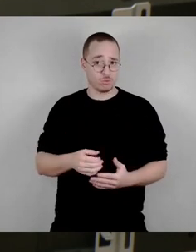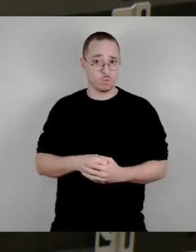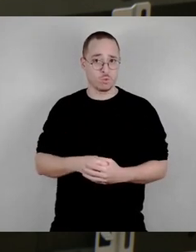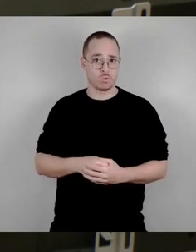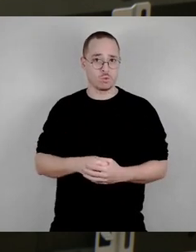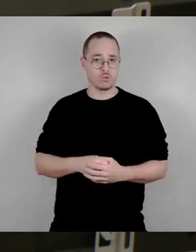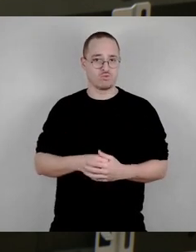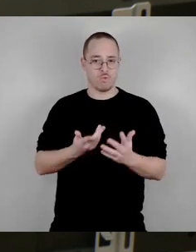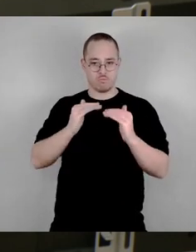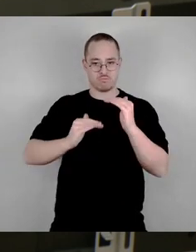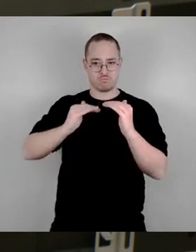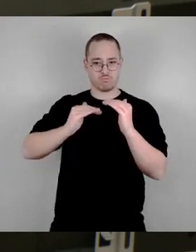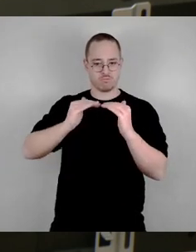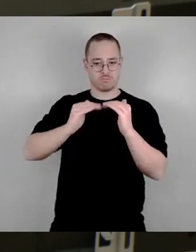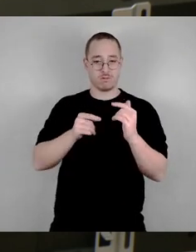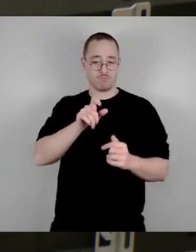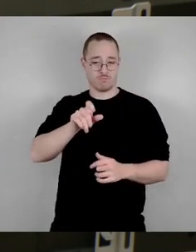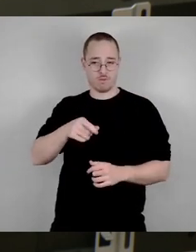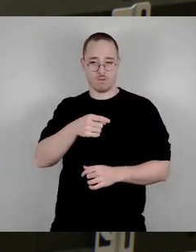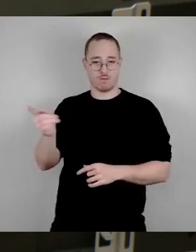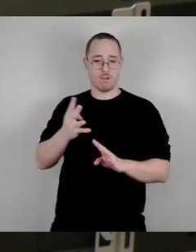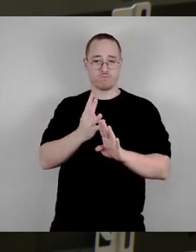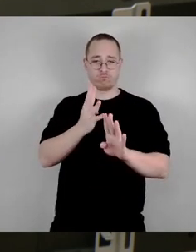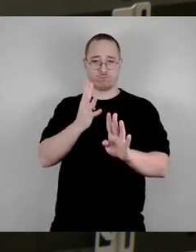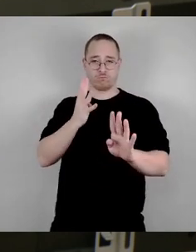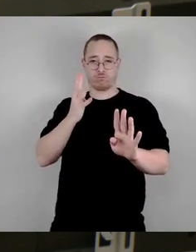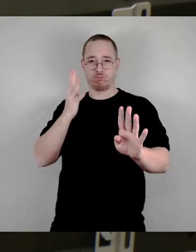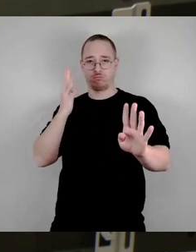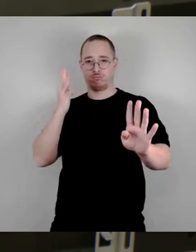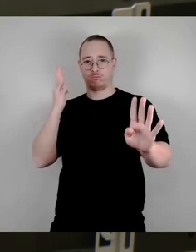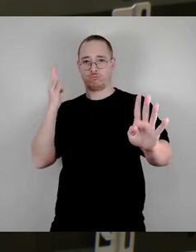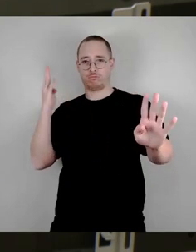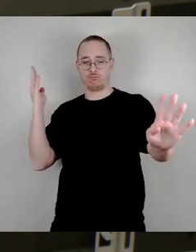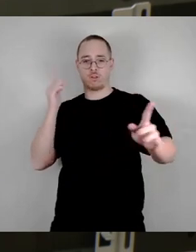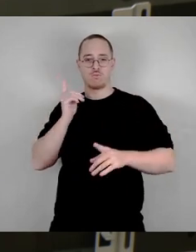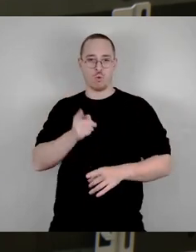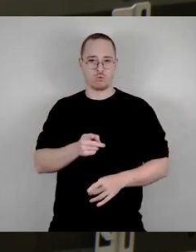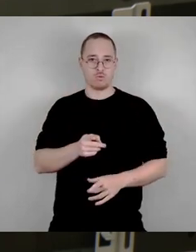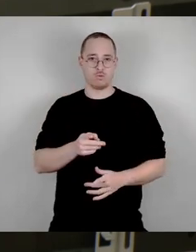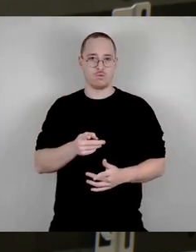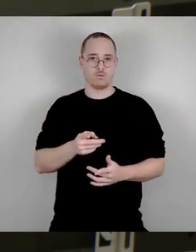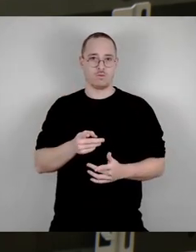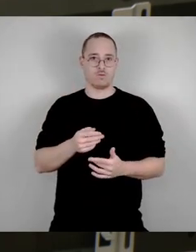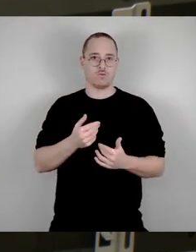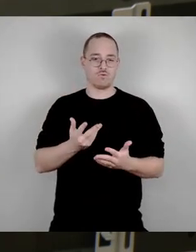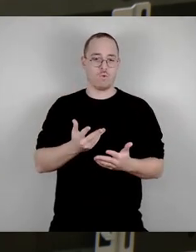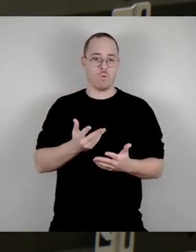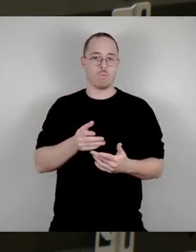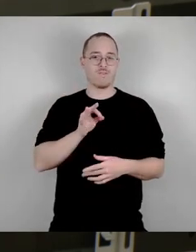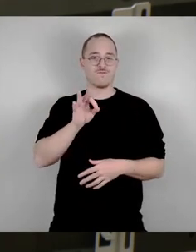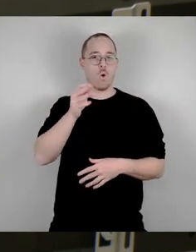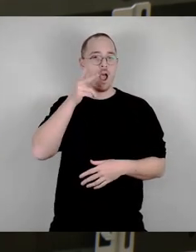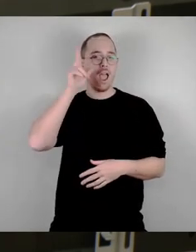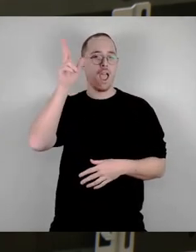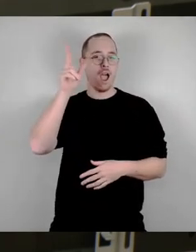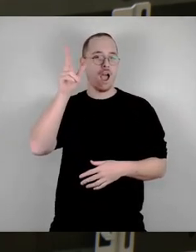diese anstehen müssen in einer langen Reihe, um alle persönlich Herrn Hilbert die Hand zu geben, finde